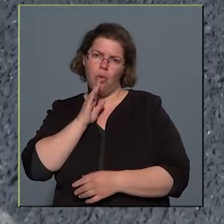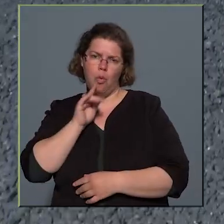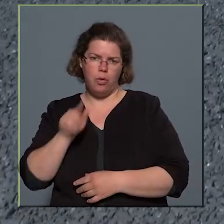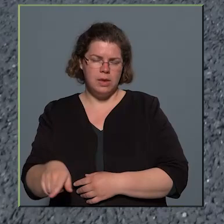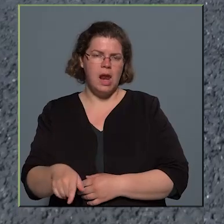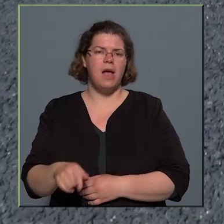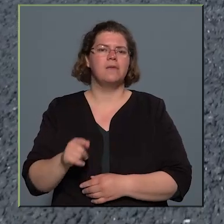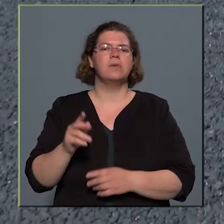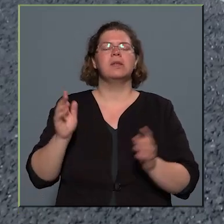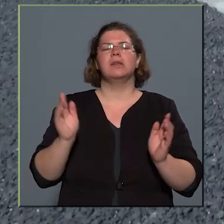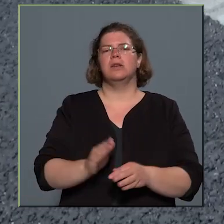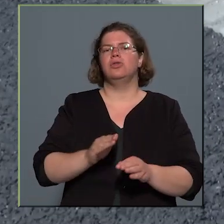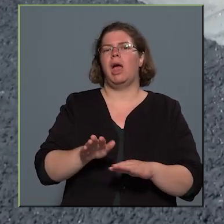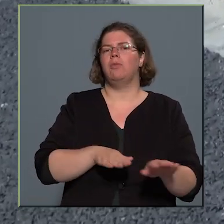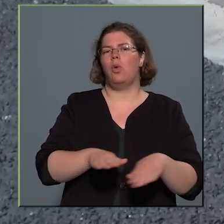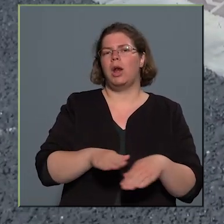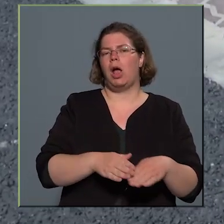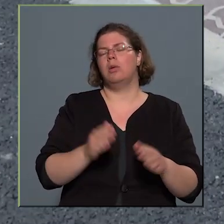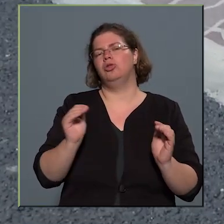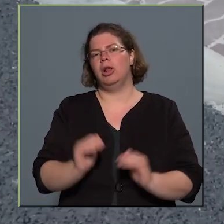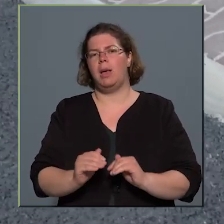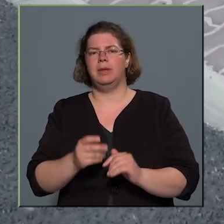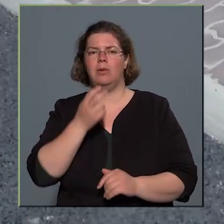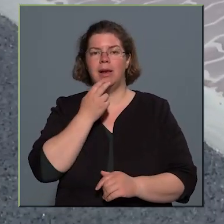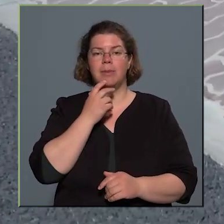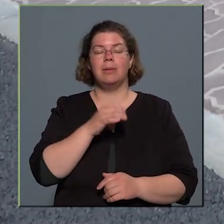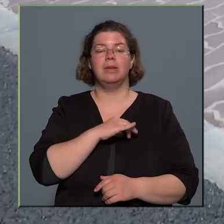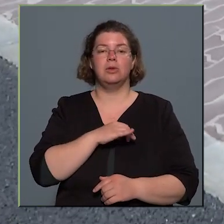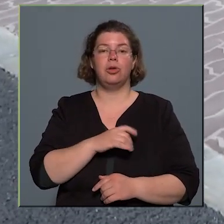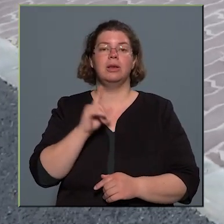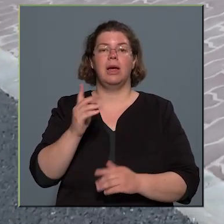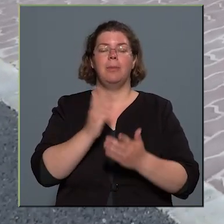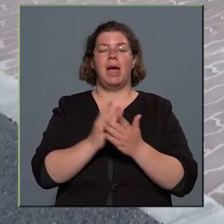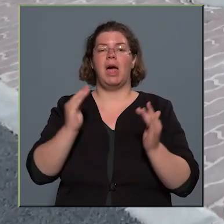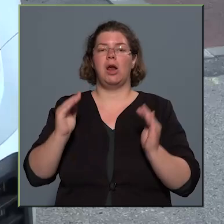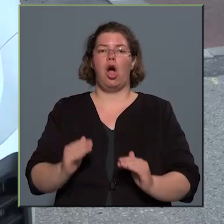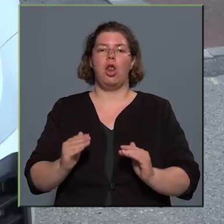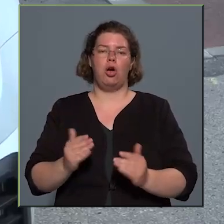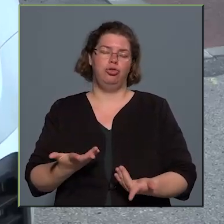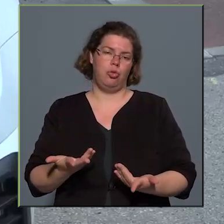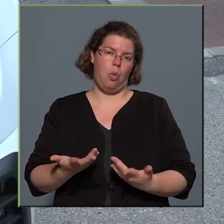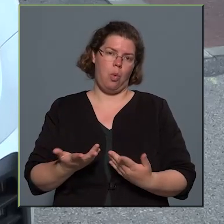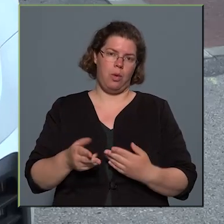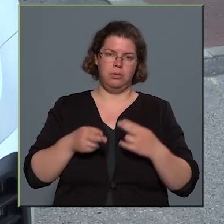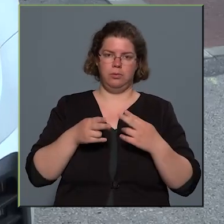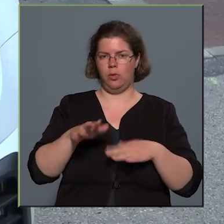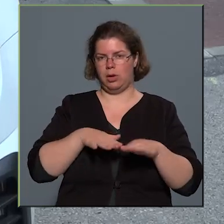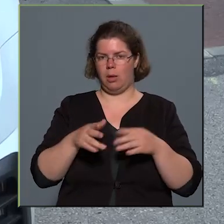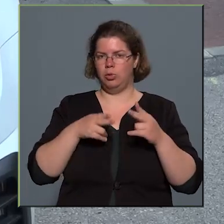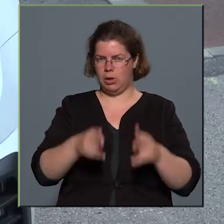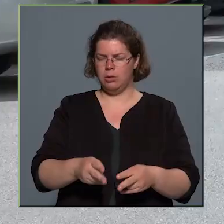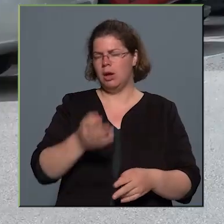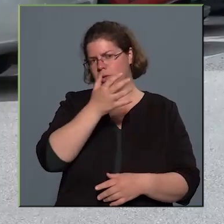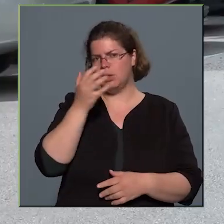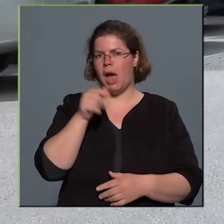forgalomcsilapító elemek biztonságos, de már jelenleg is alacsony forgalmútakon történő beavatkozások pedig nyára. Szoros